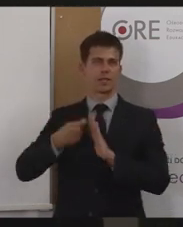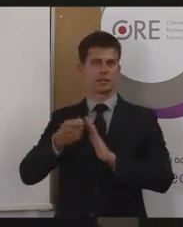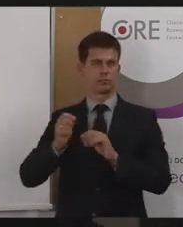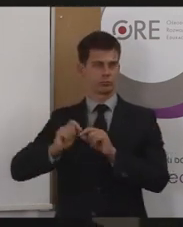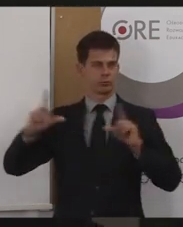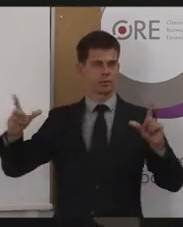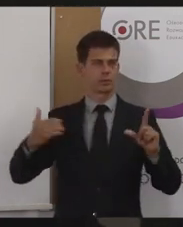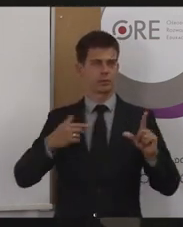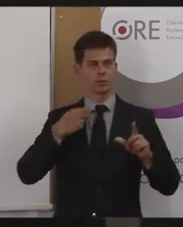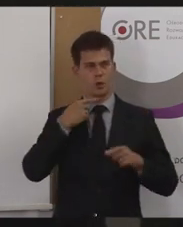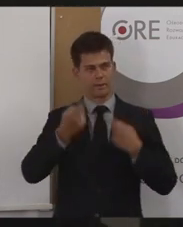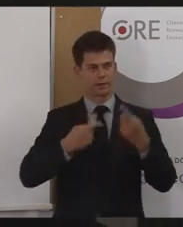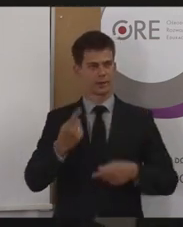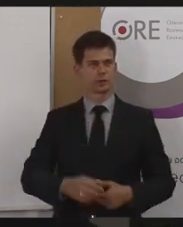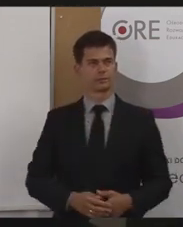bez audiodeskrypcji.